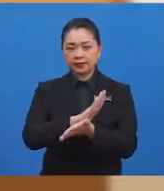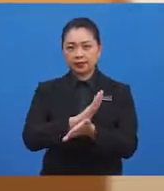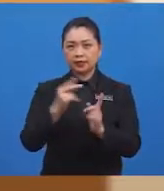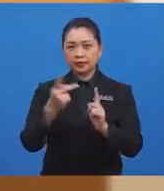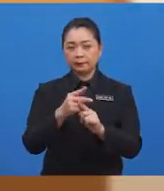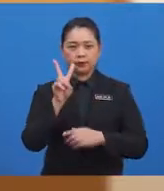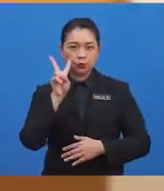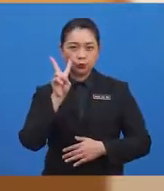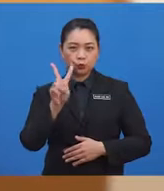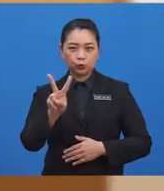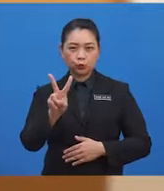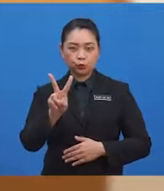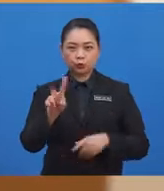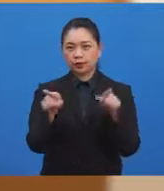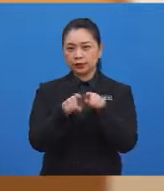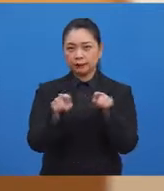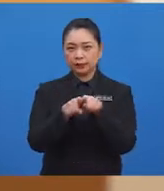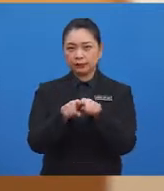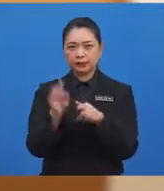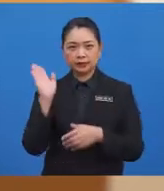bahagian seperti ini.